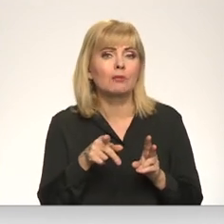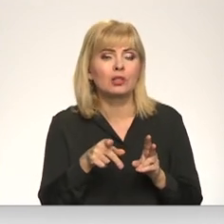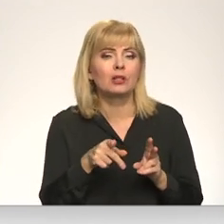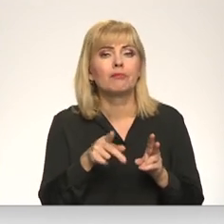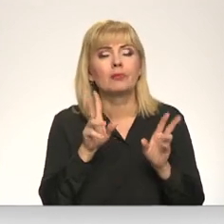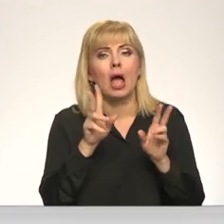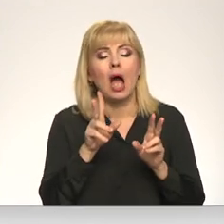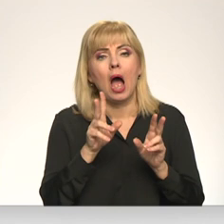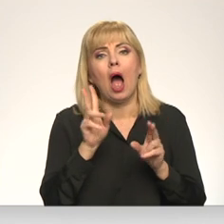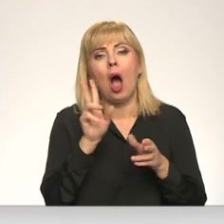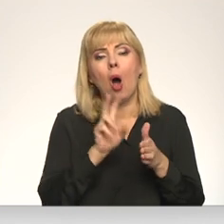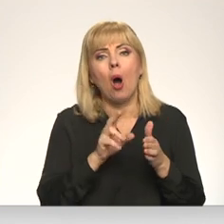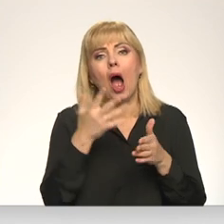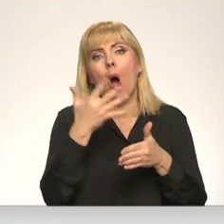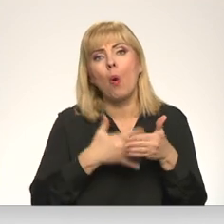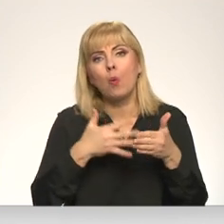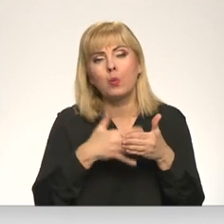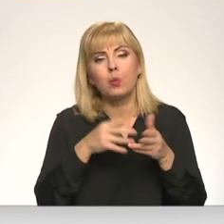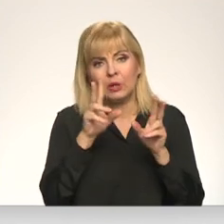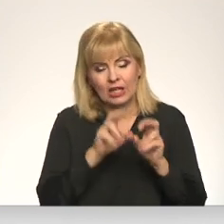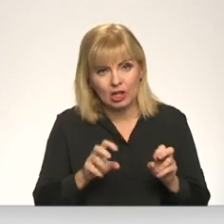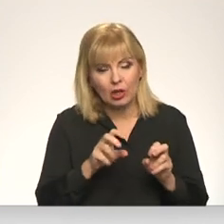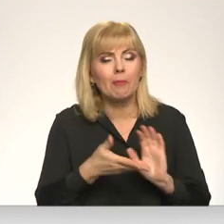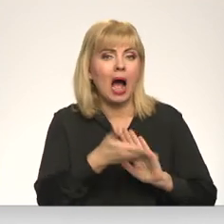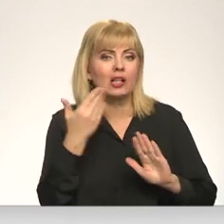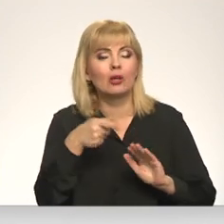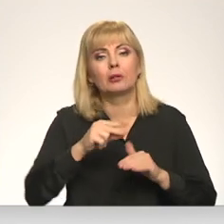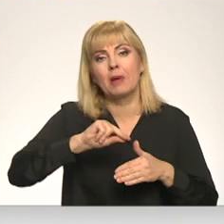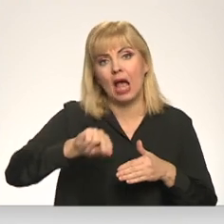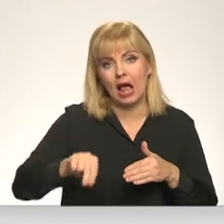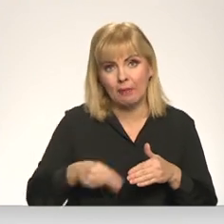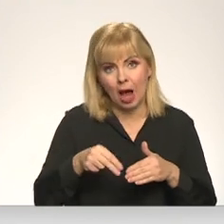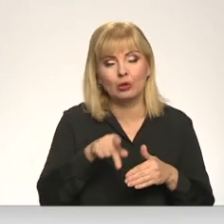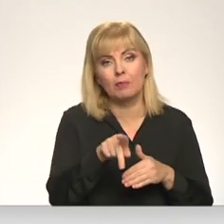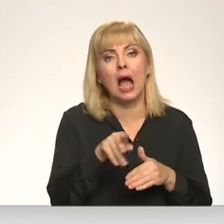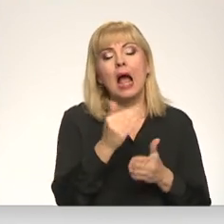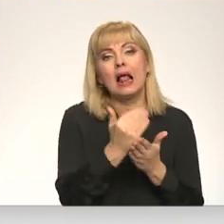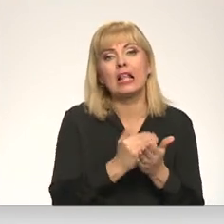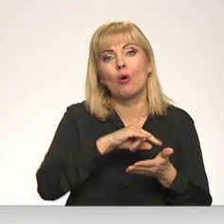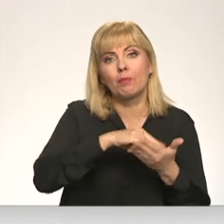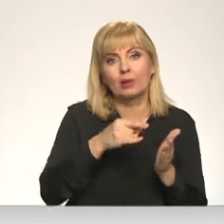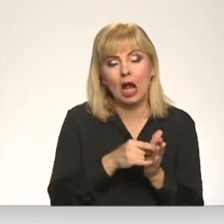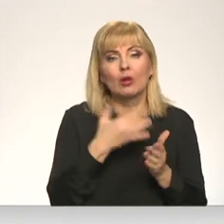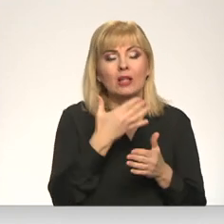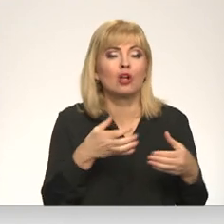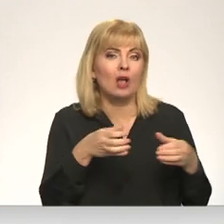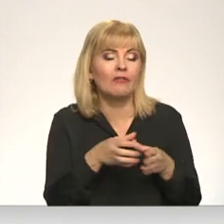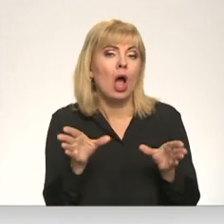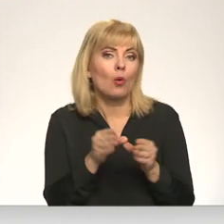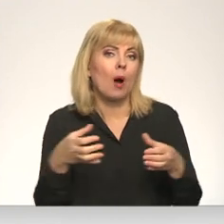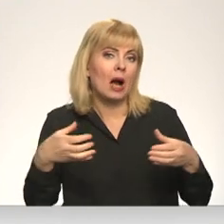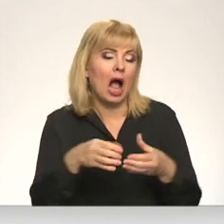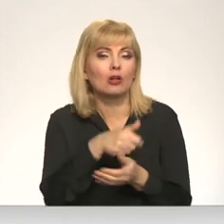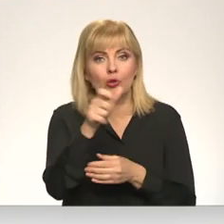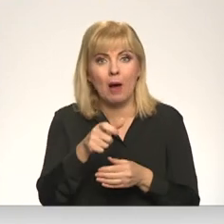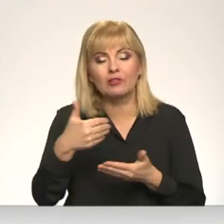jānotiek? Tāpēc atsaucu savu pārakstu pie šī likuma projekta. Nacionālās apvienības deputāti kopā ar koalīcijas pārstāvjiem